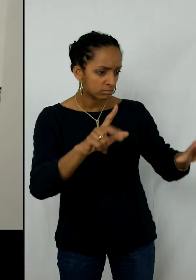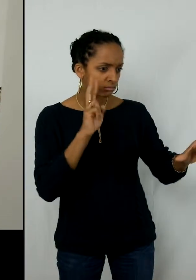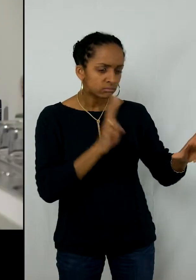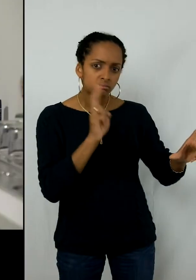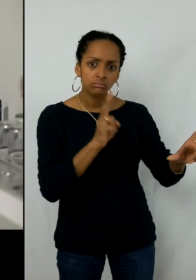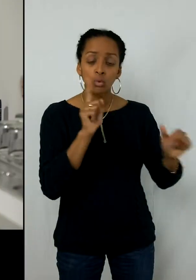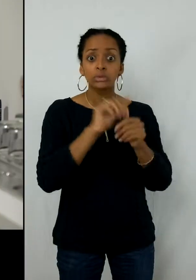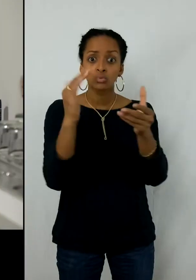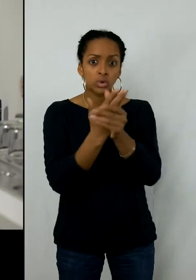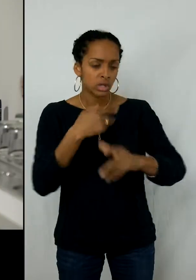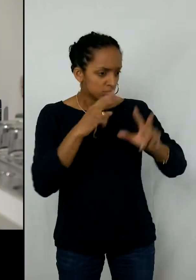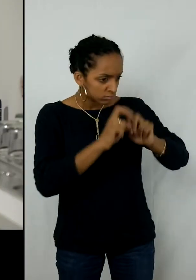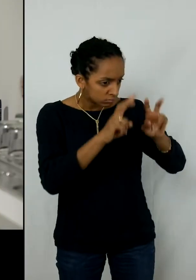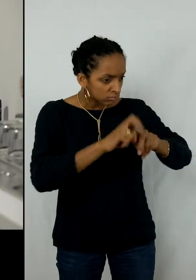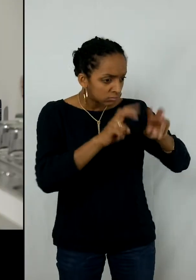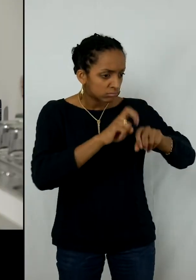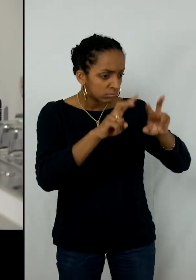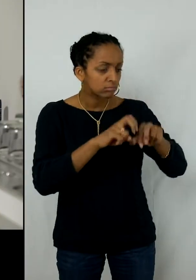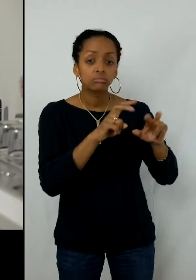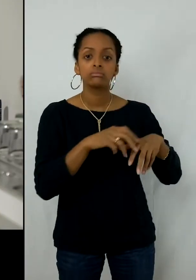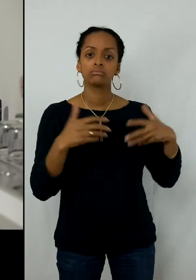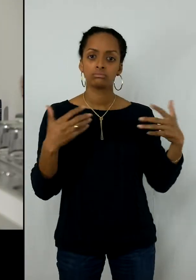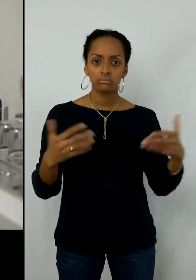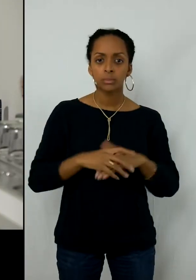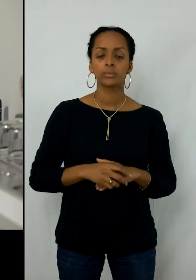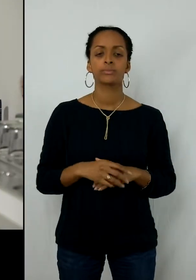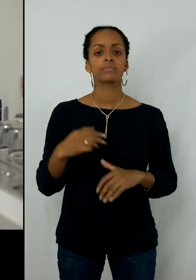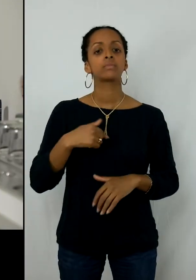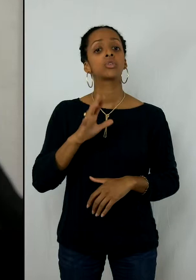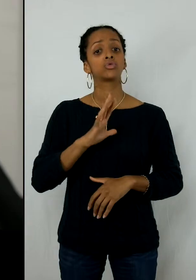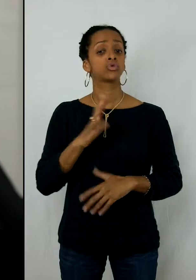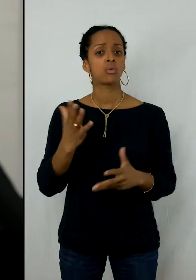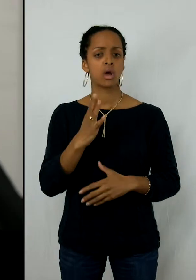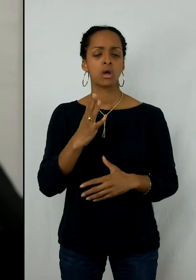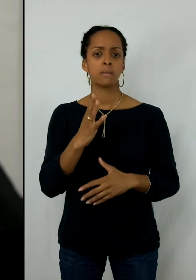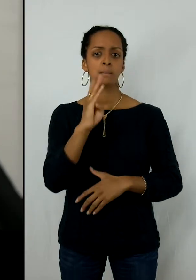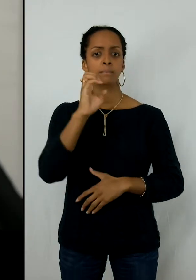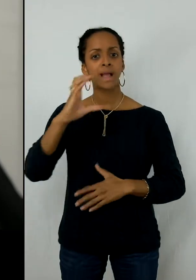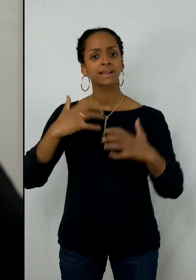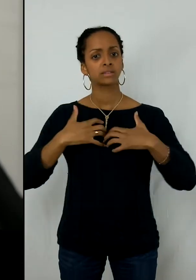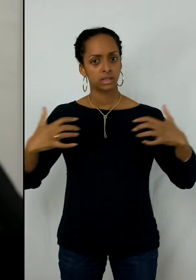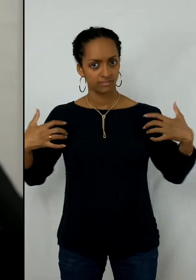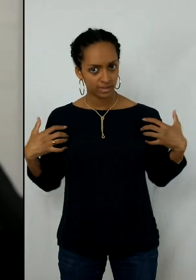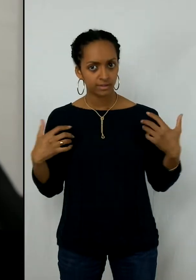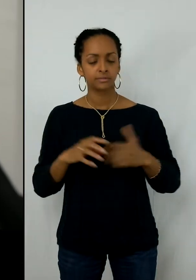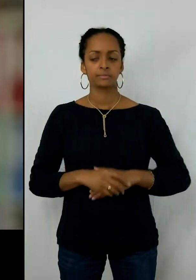internet ou de dossiers sur le web. J'ai fait un bac scientifique.